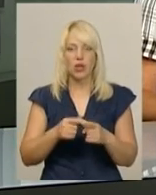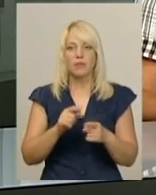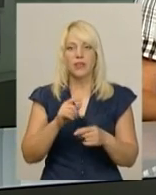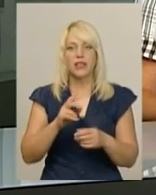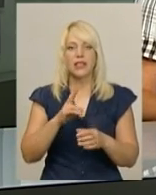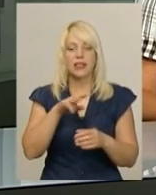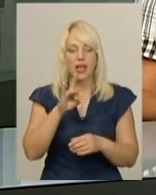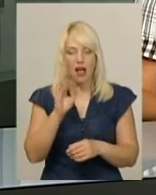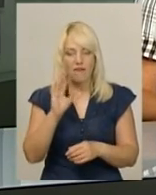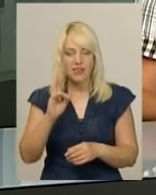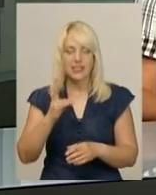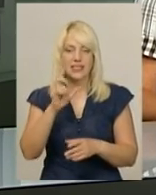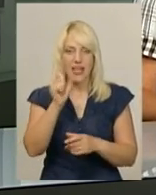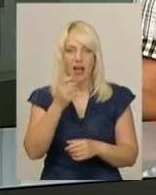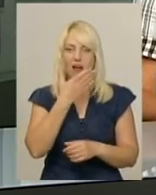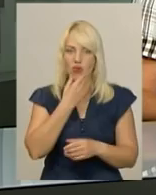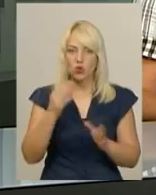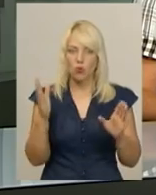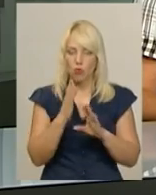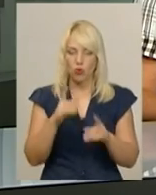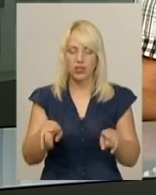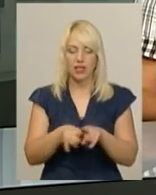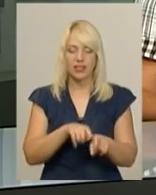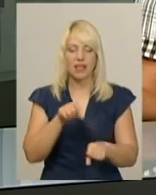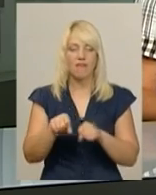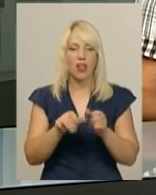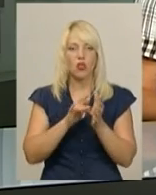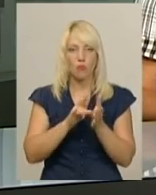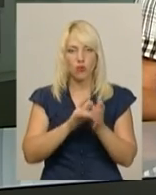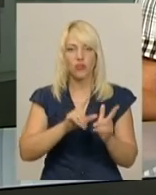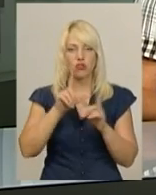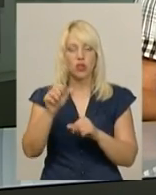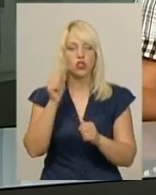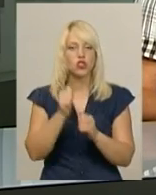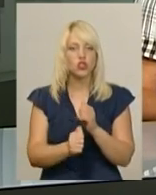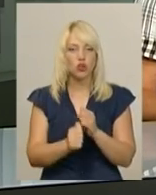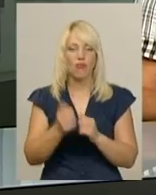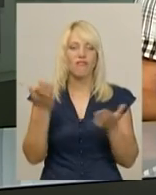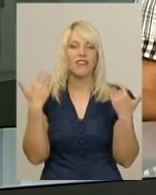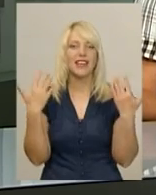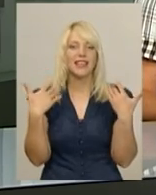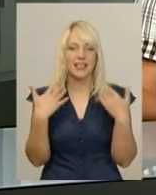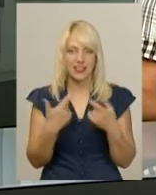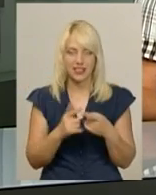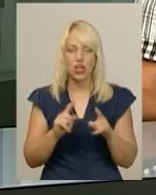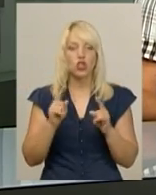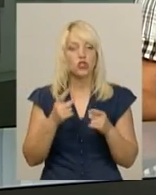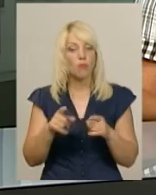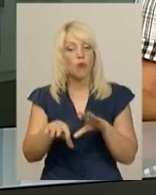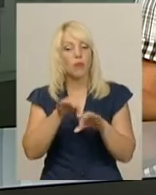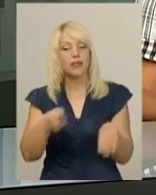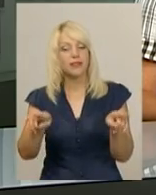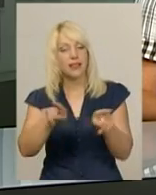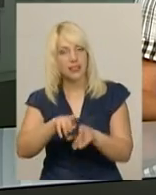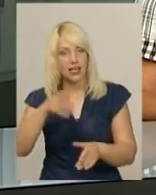сприятливою погодою у такі велоподорожі вирушають щовихідних. Чому хмельничани віддають перевагу такому дозвіллю, дізнавалася